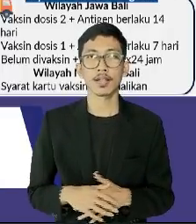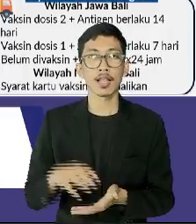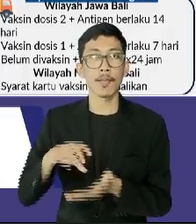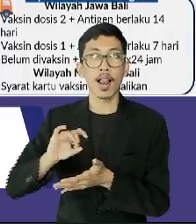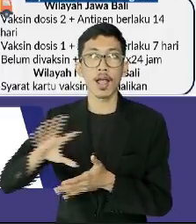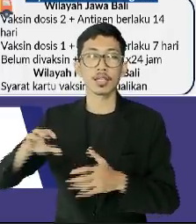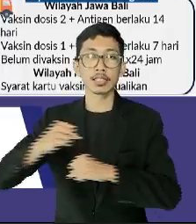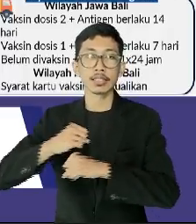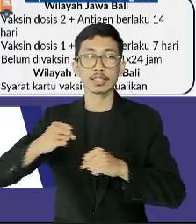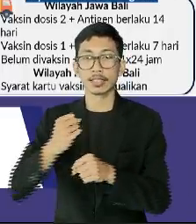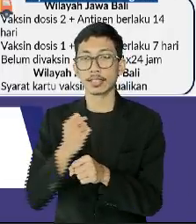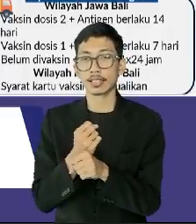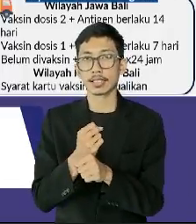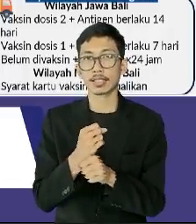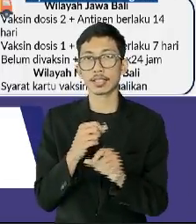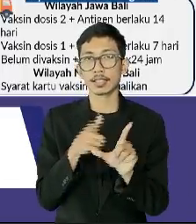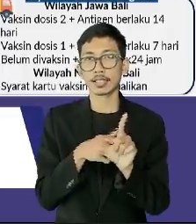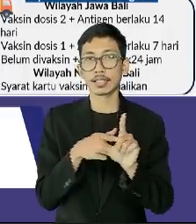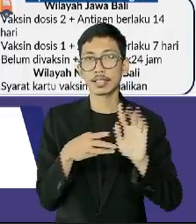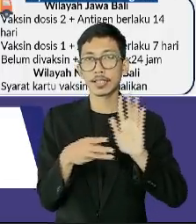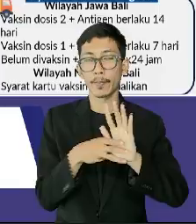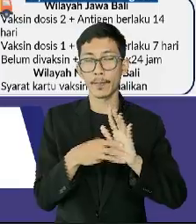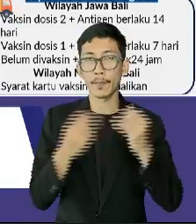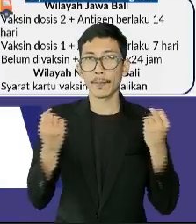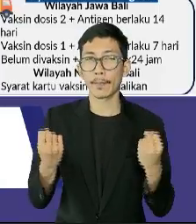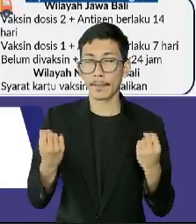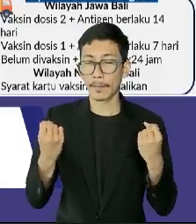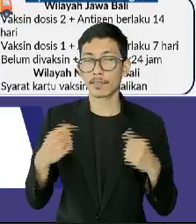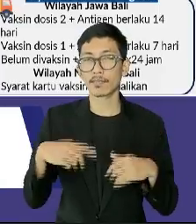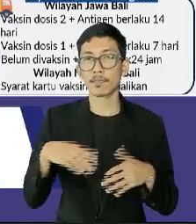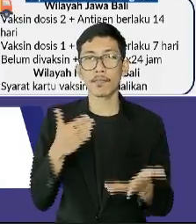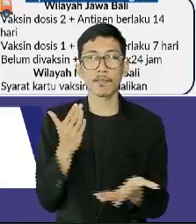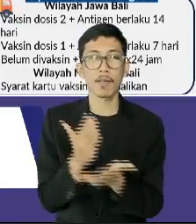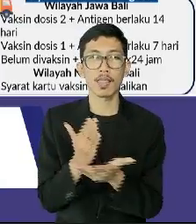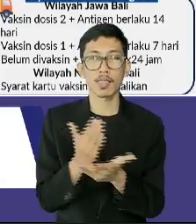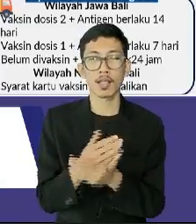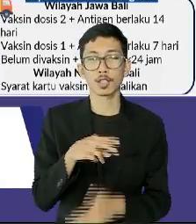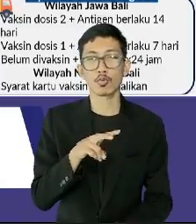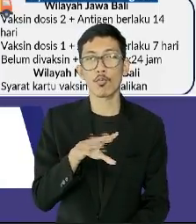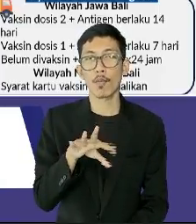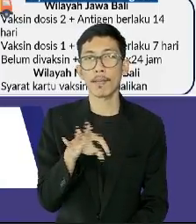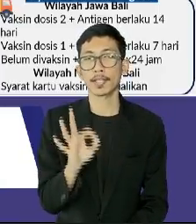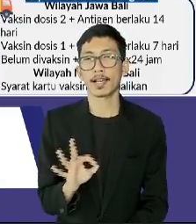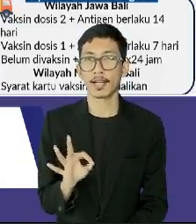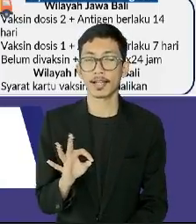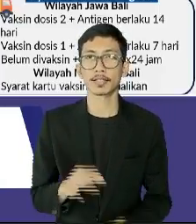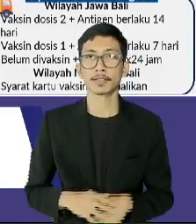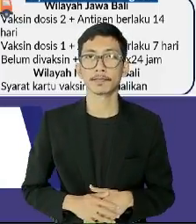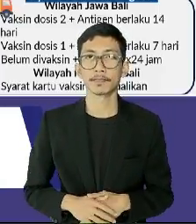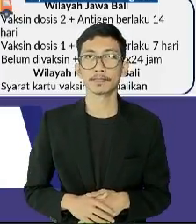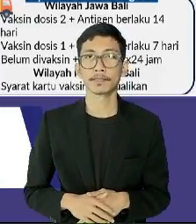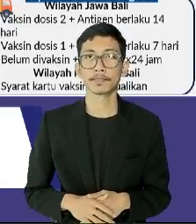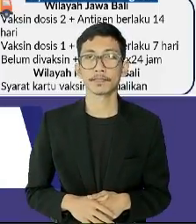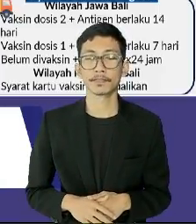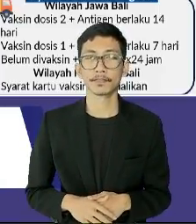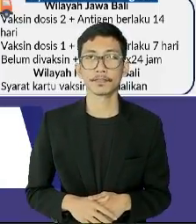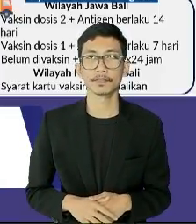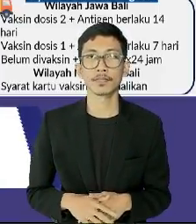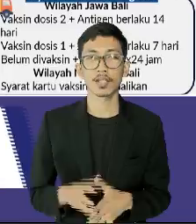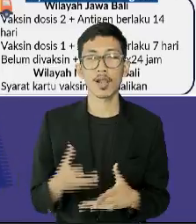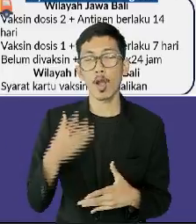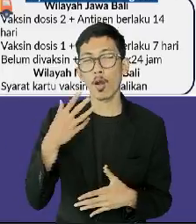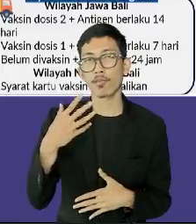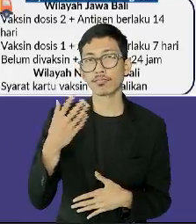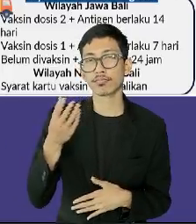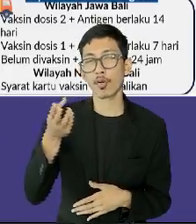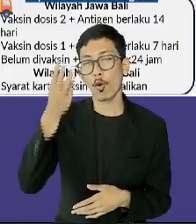kebugaran atau gym dengan kapasitas maksimal 25%. Khusus Kabupaten Kota level